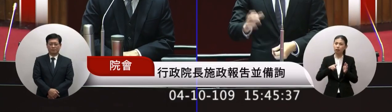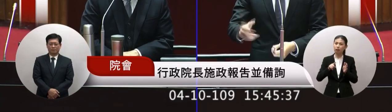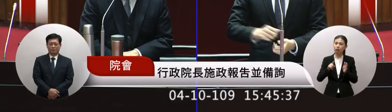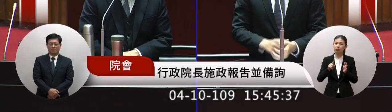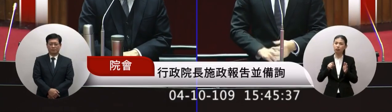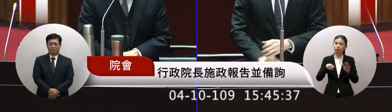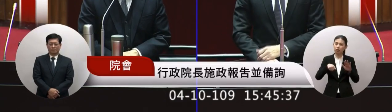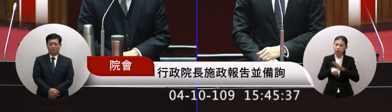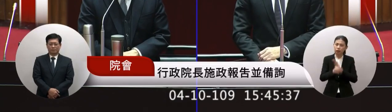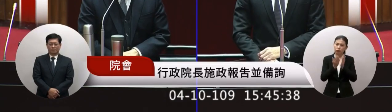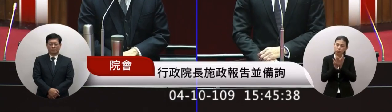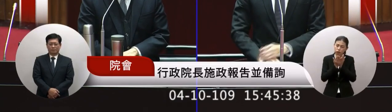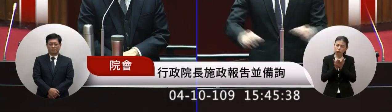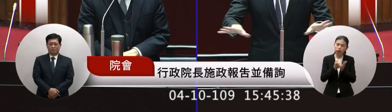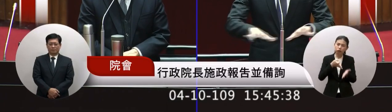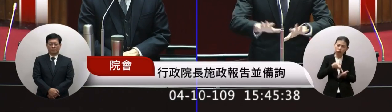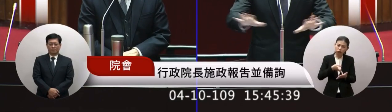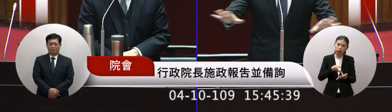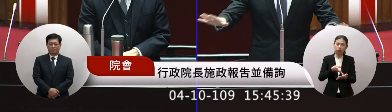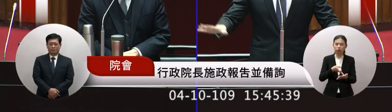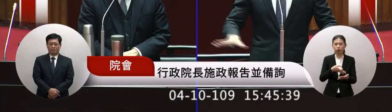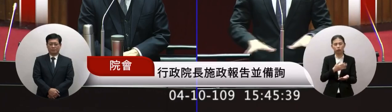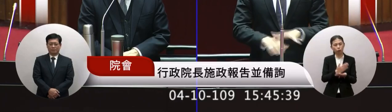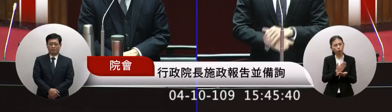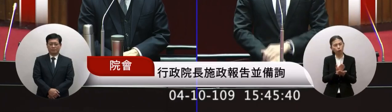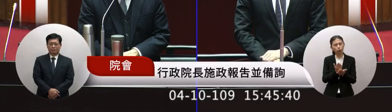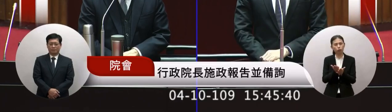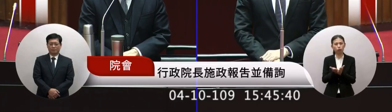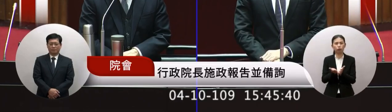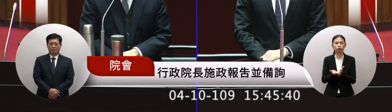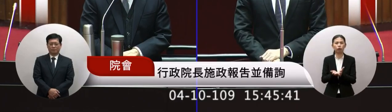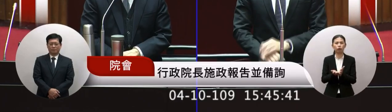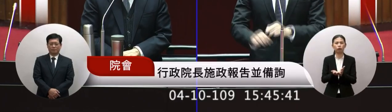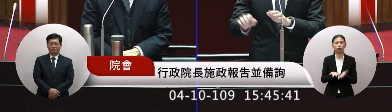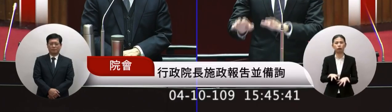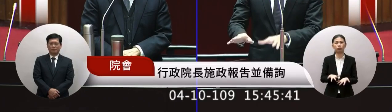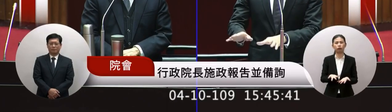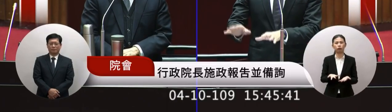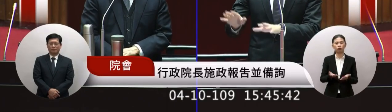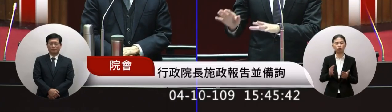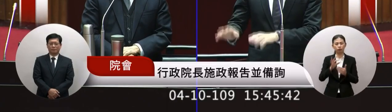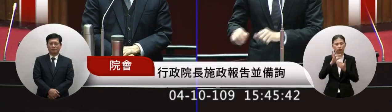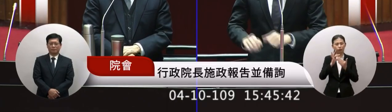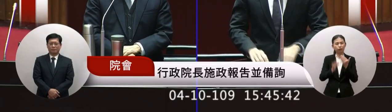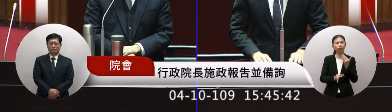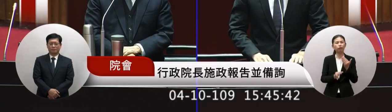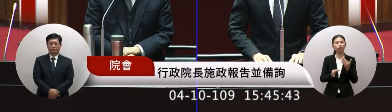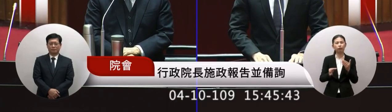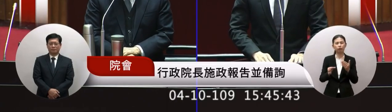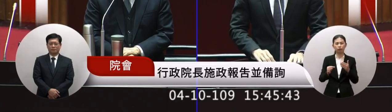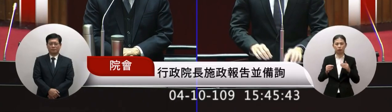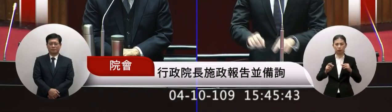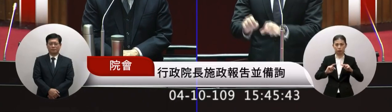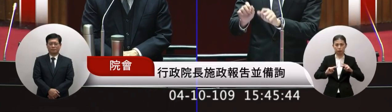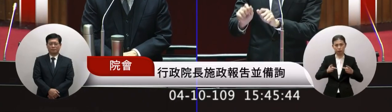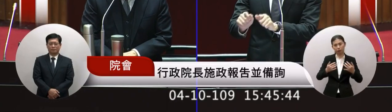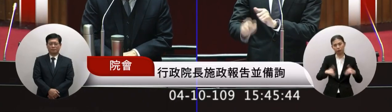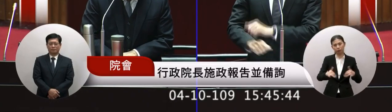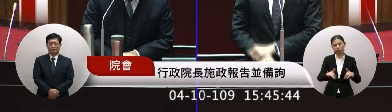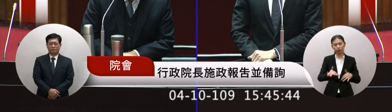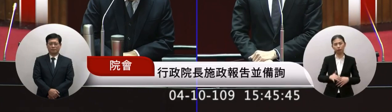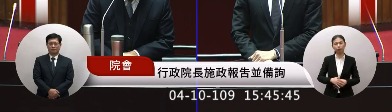註證的時候都有很多這些事情這些家庭這些家庭這些要去